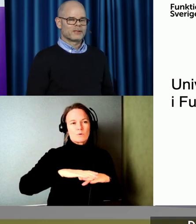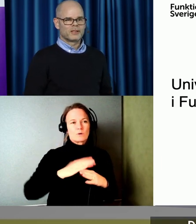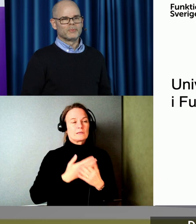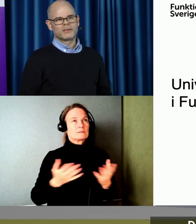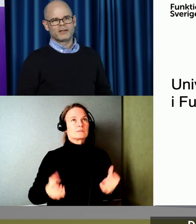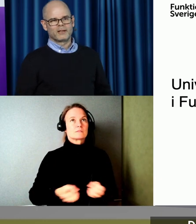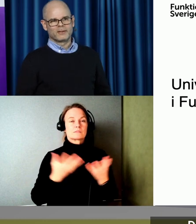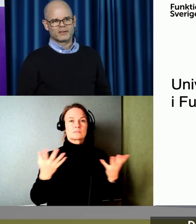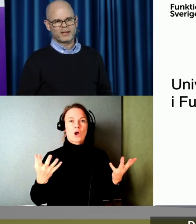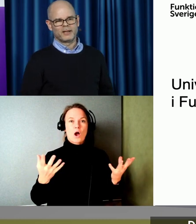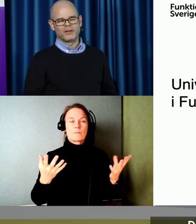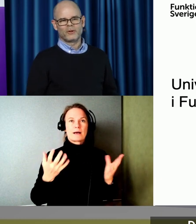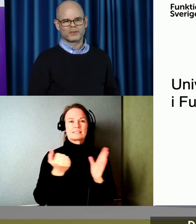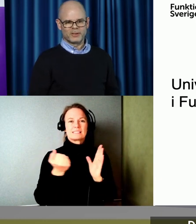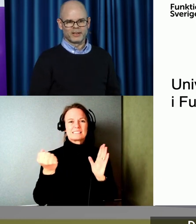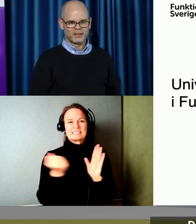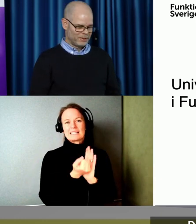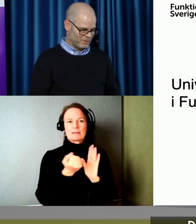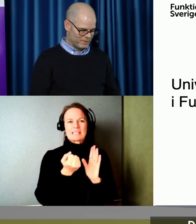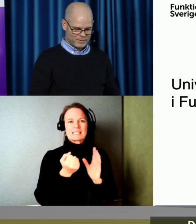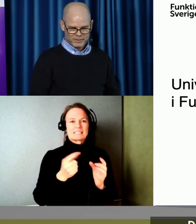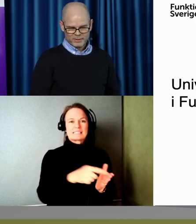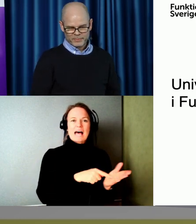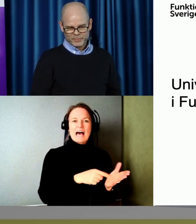skapa stigmatiserande särlösningar.